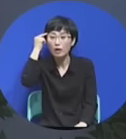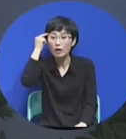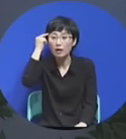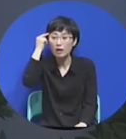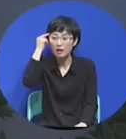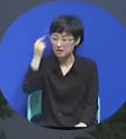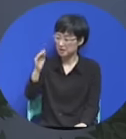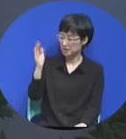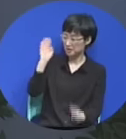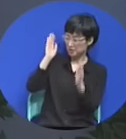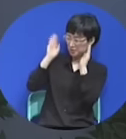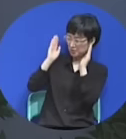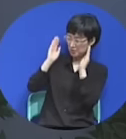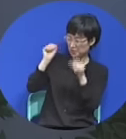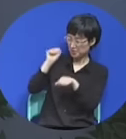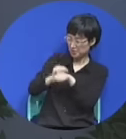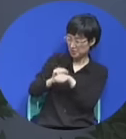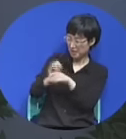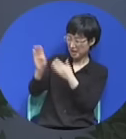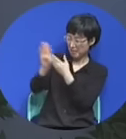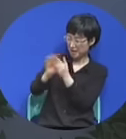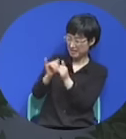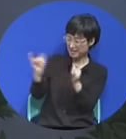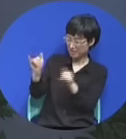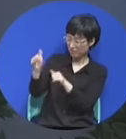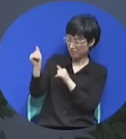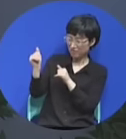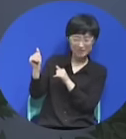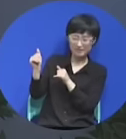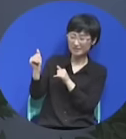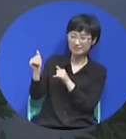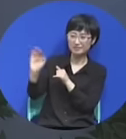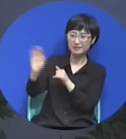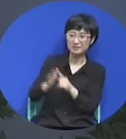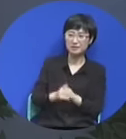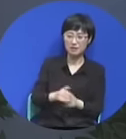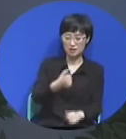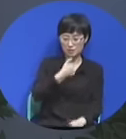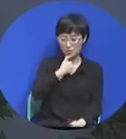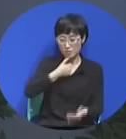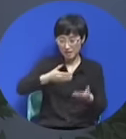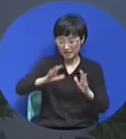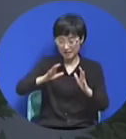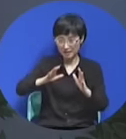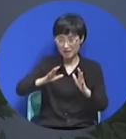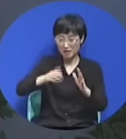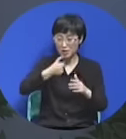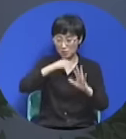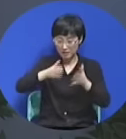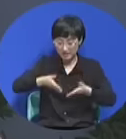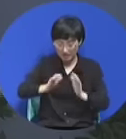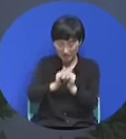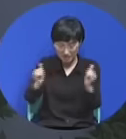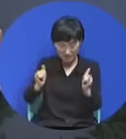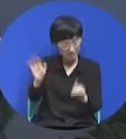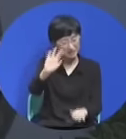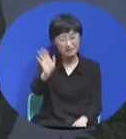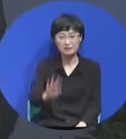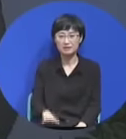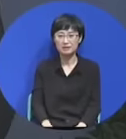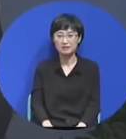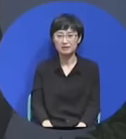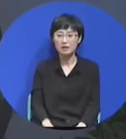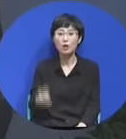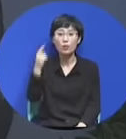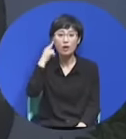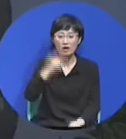안돼요 그 사람들은 로마 사람 가지고는 안되니까 엄청나게